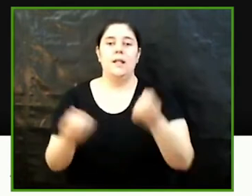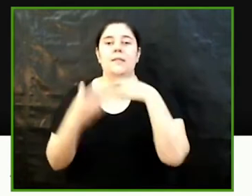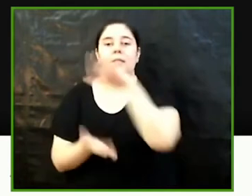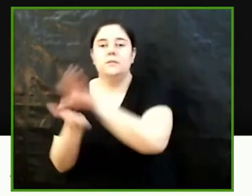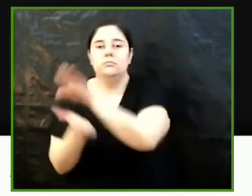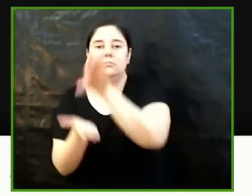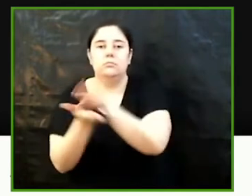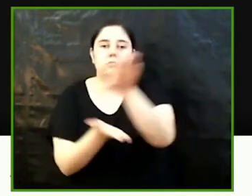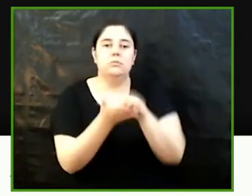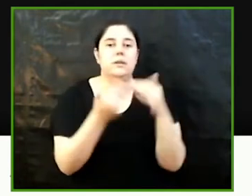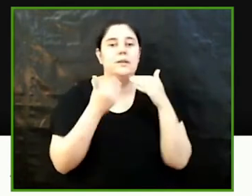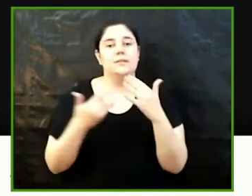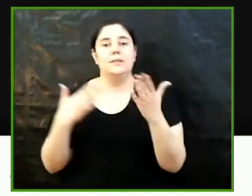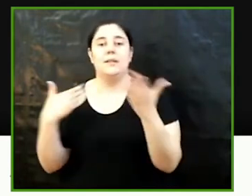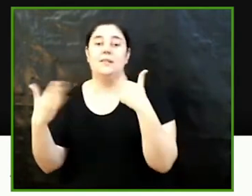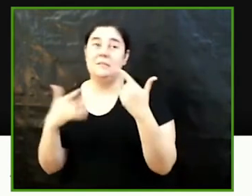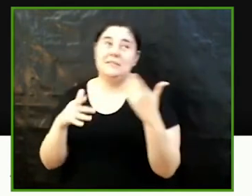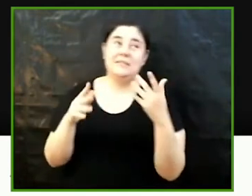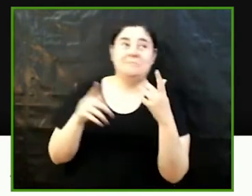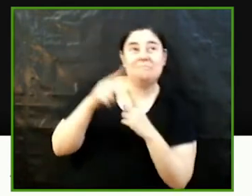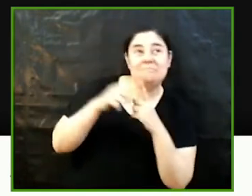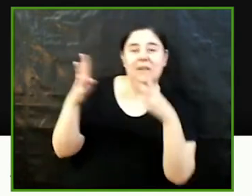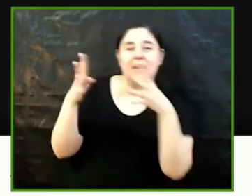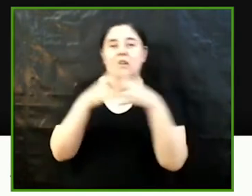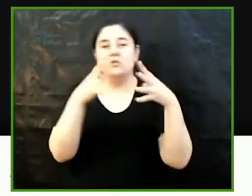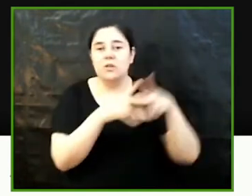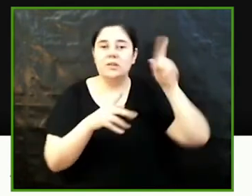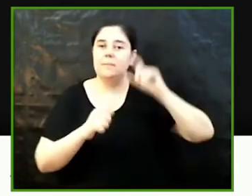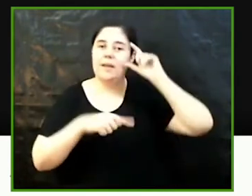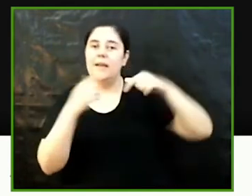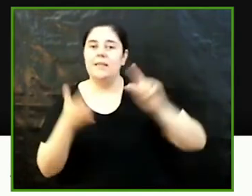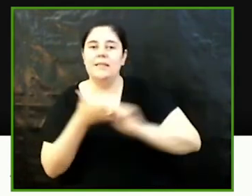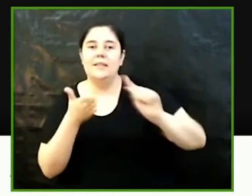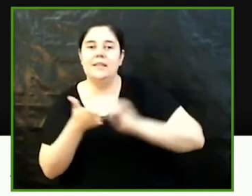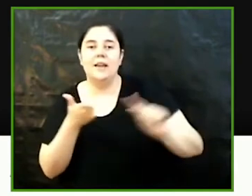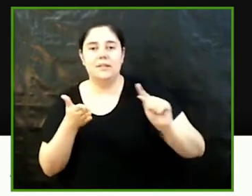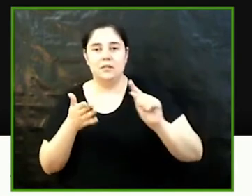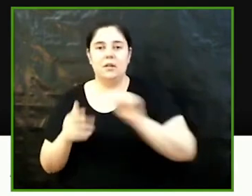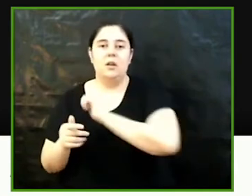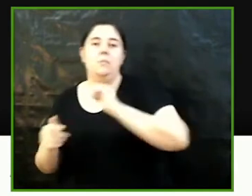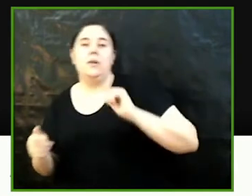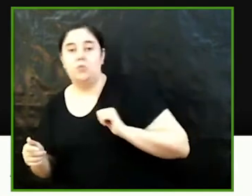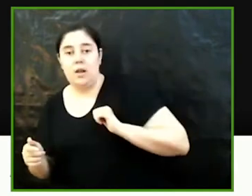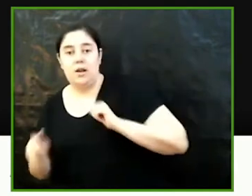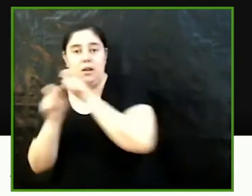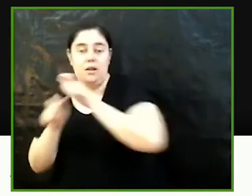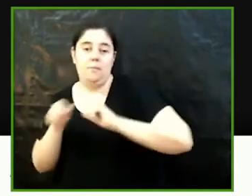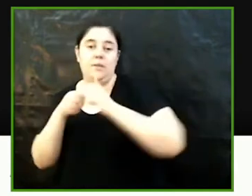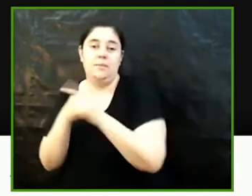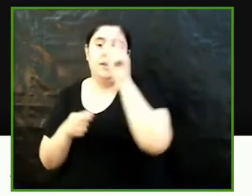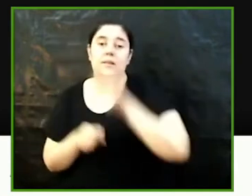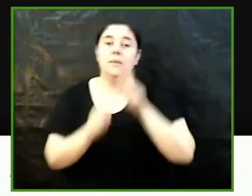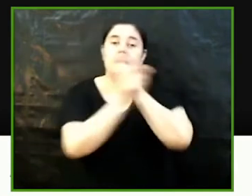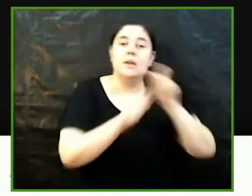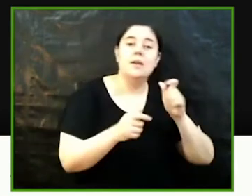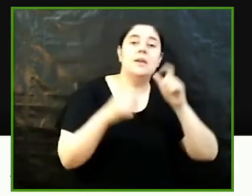d'entrevieses més estructurades de diaris personals de les participants i dels diaris de camp de les investigadores amb el resultat